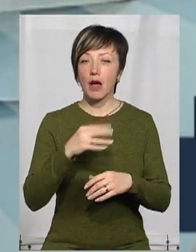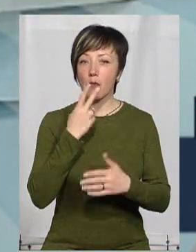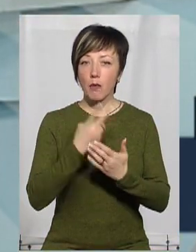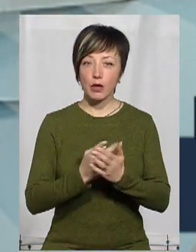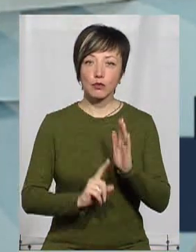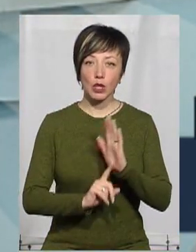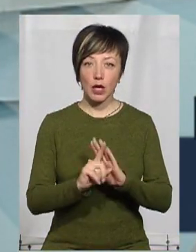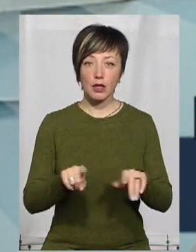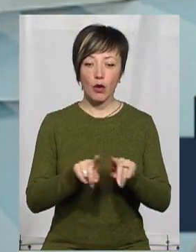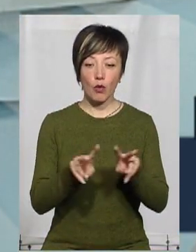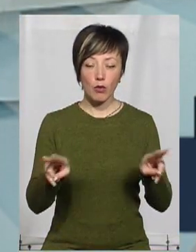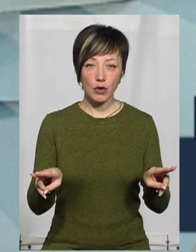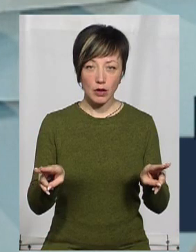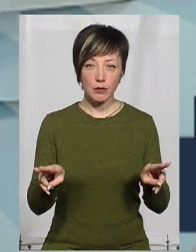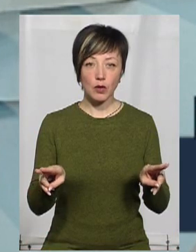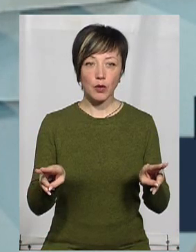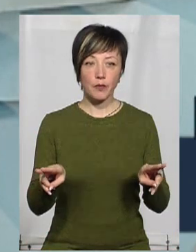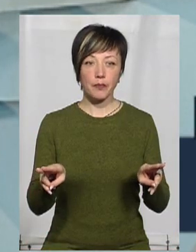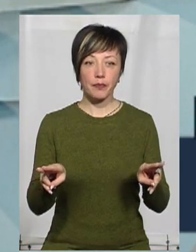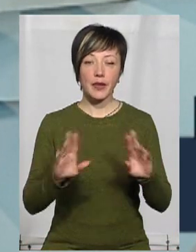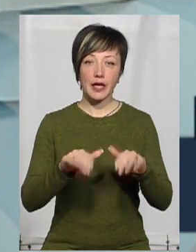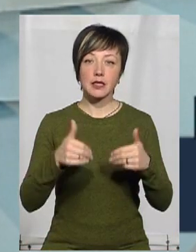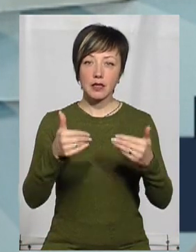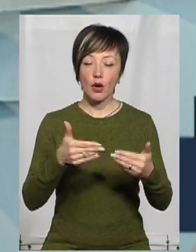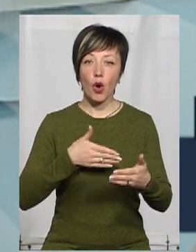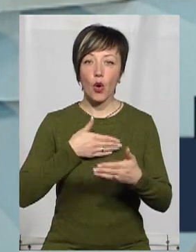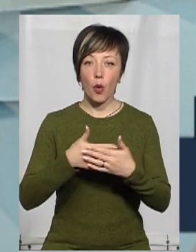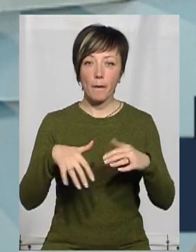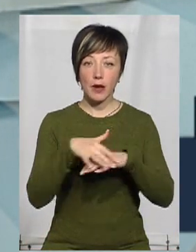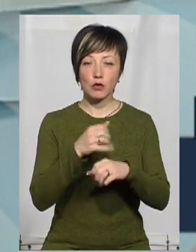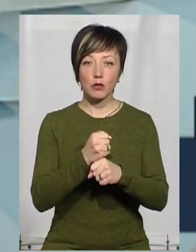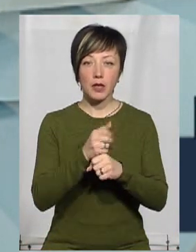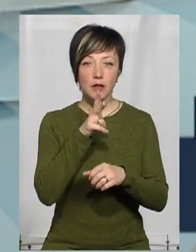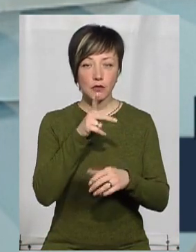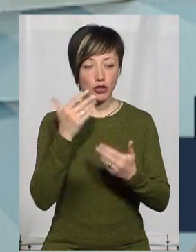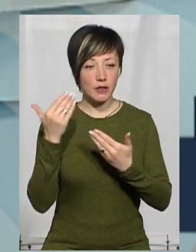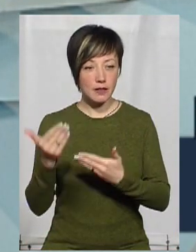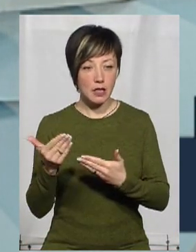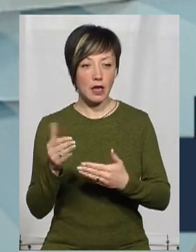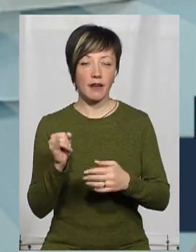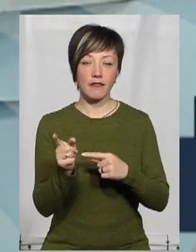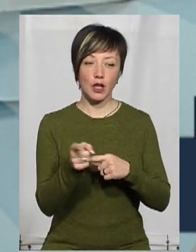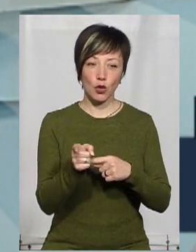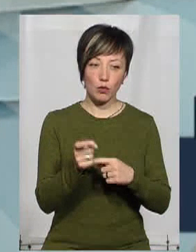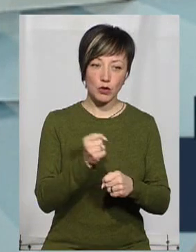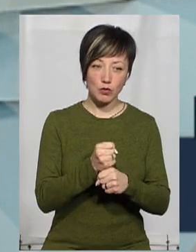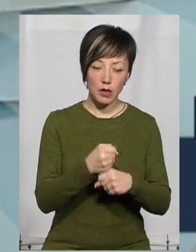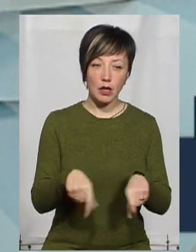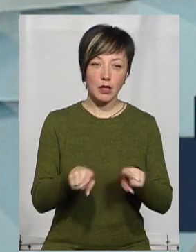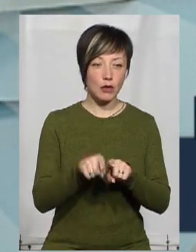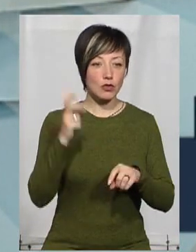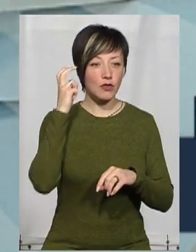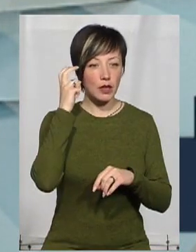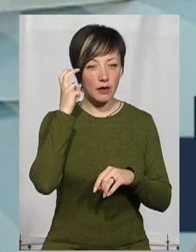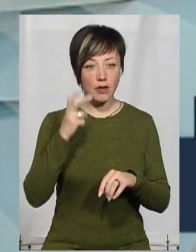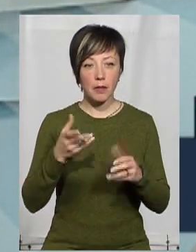спочатку, що таку подібну платформу, таку ініціативу громадську зробили в Чернівцях і в Тернополі зробили, а також в